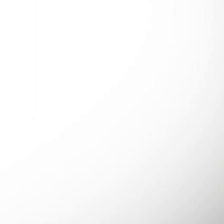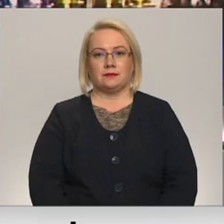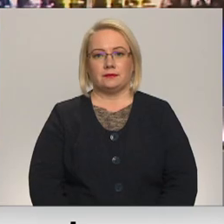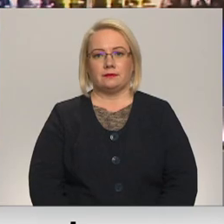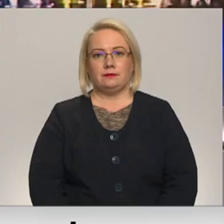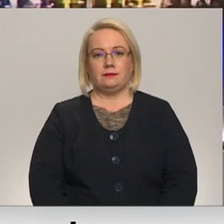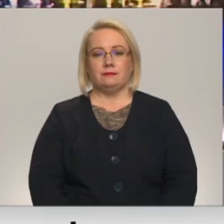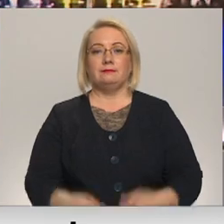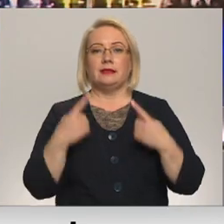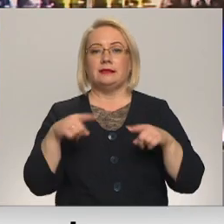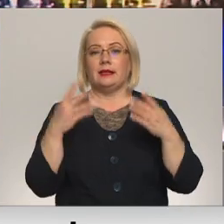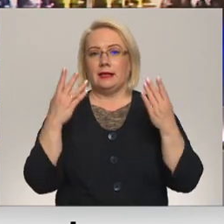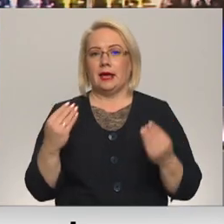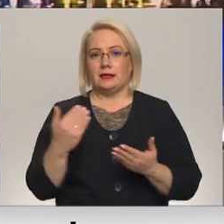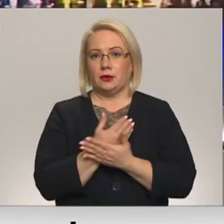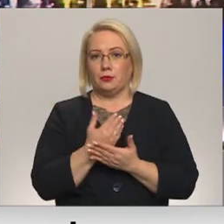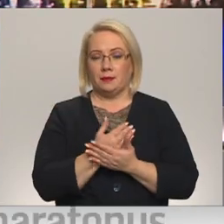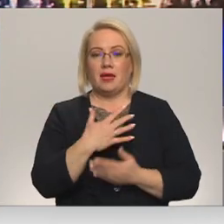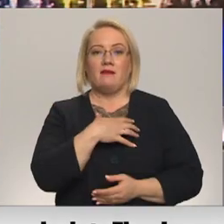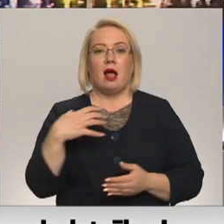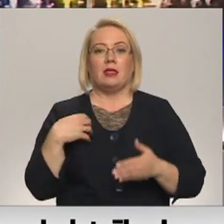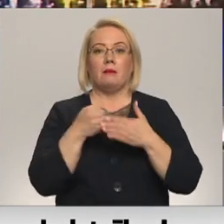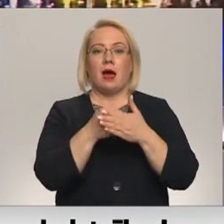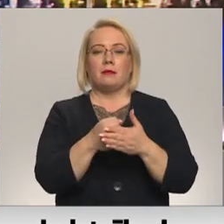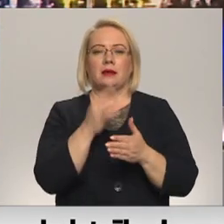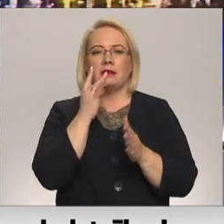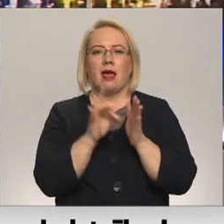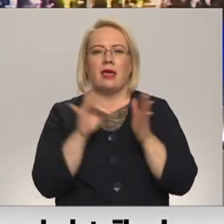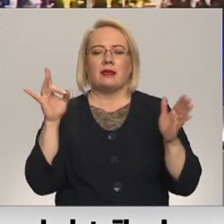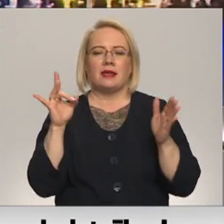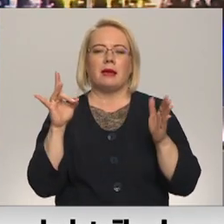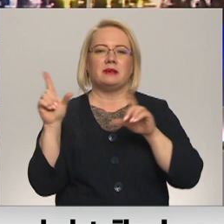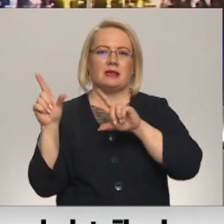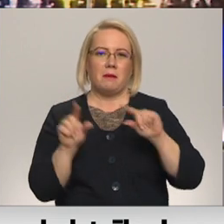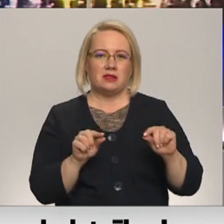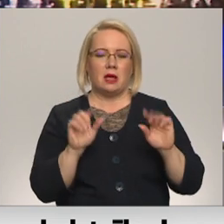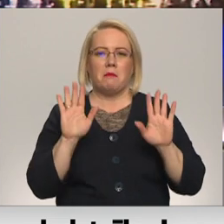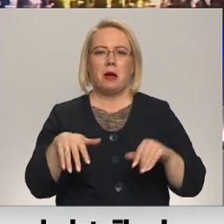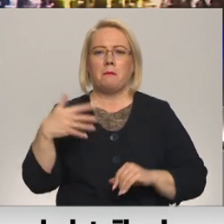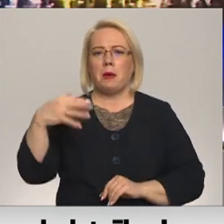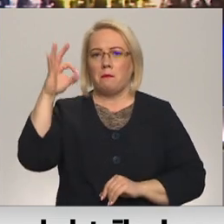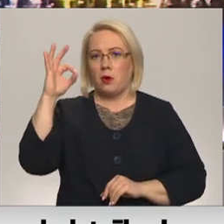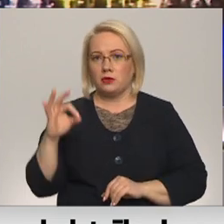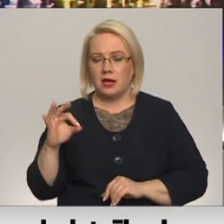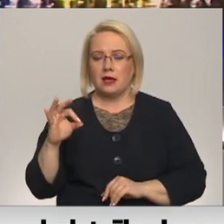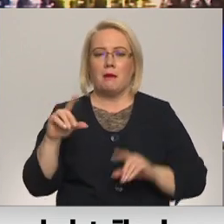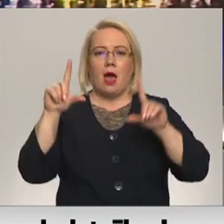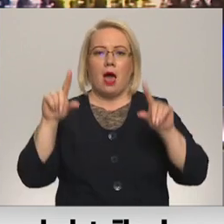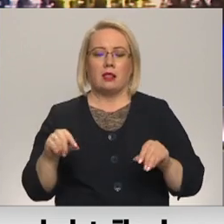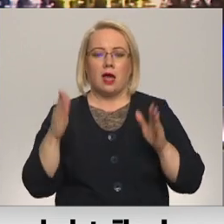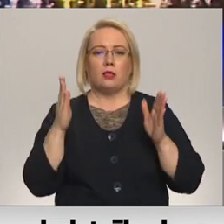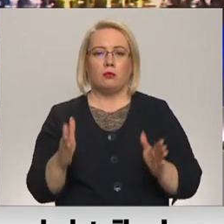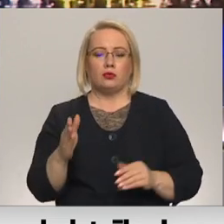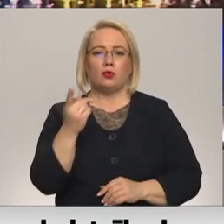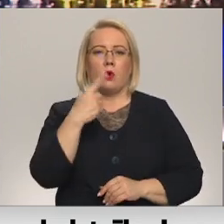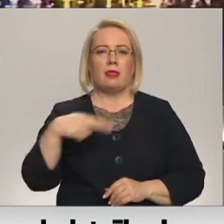Un nu citas dienas aktualitātes. Valdība atbalstījusi elektrības sadalas tarifu samazinājumu par 50%. Atlaida būs spēkā no